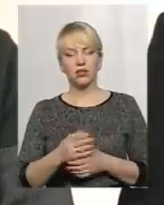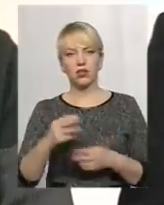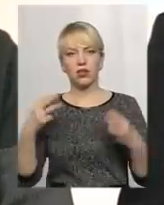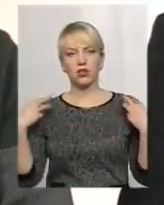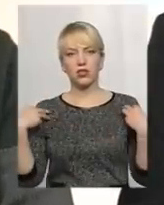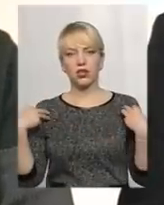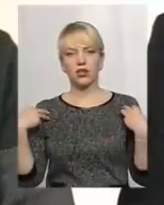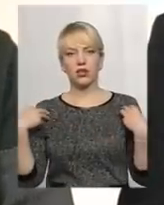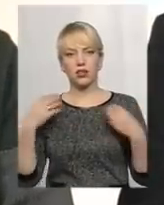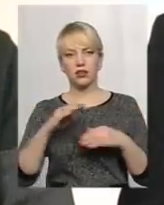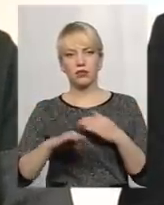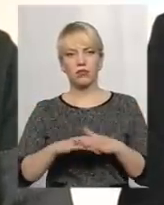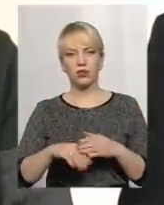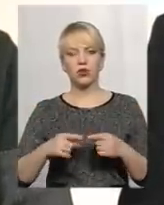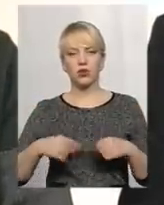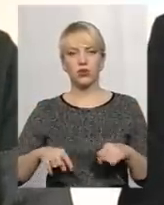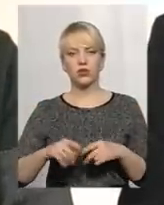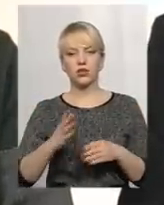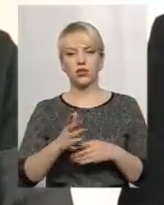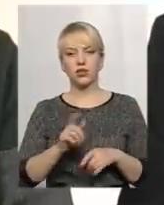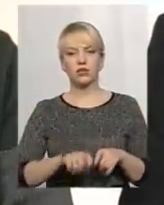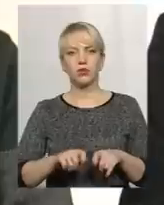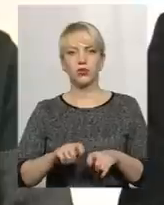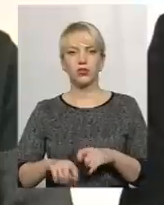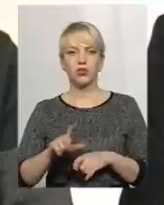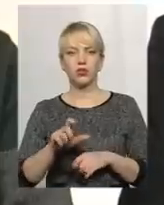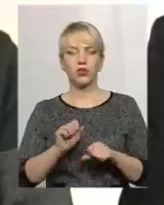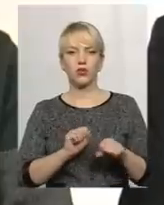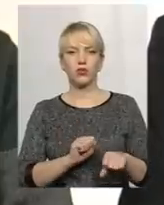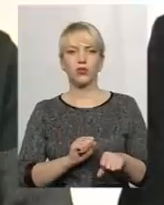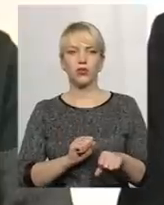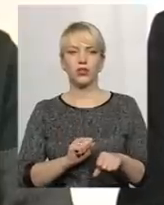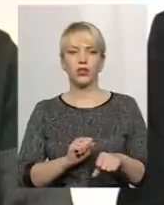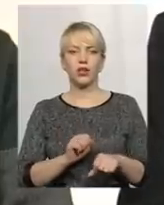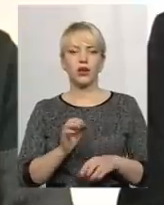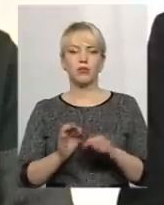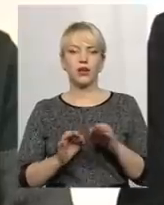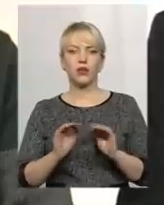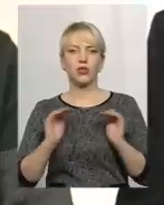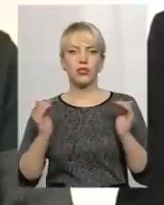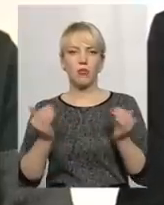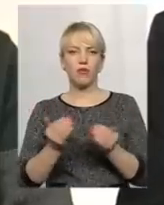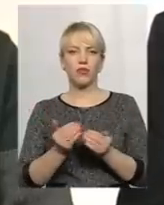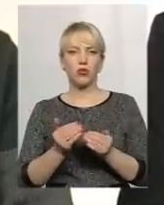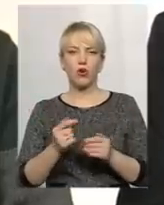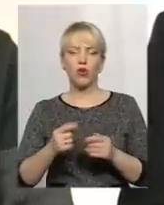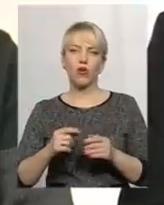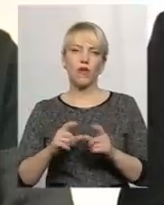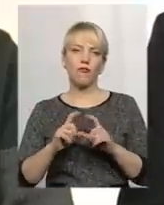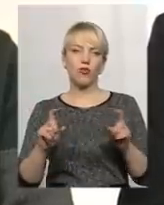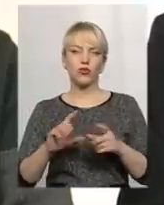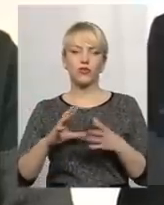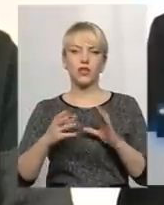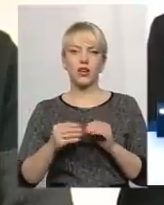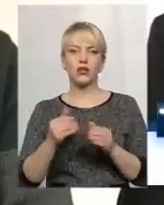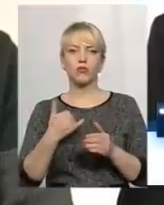підрозділу, є відповідні інспектори з охорони природного заповідного фонду. В загальному це 27